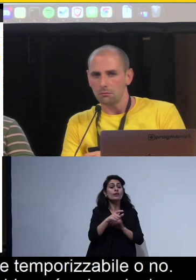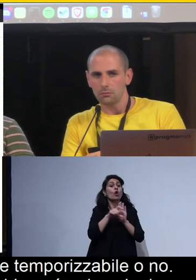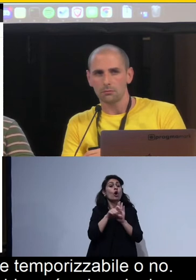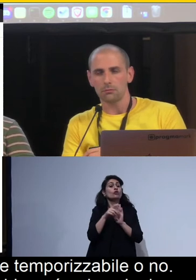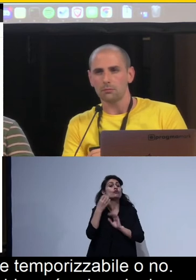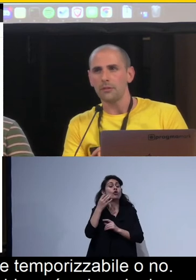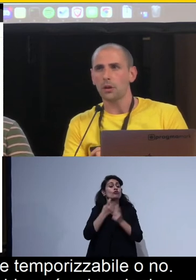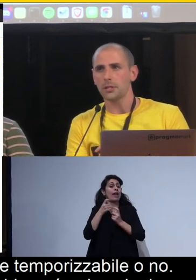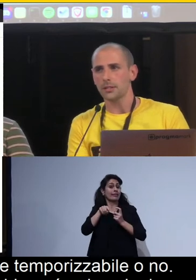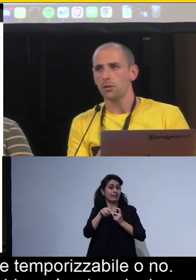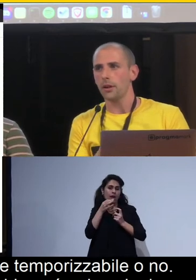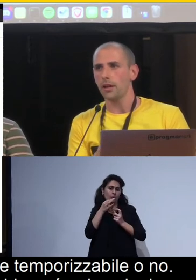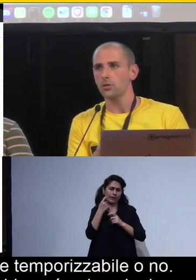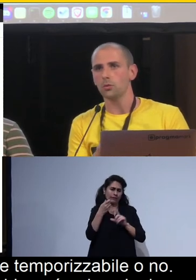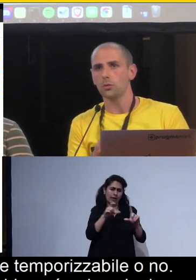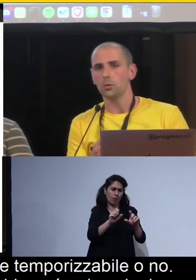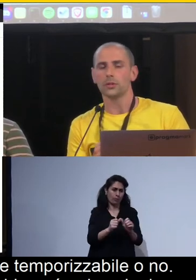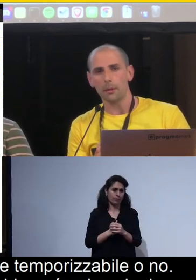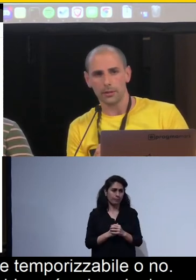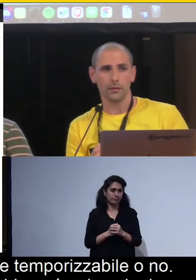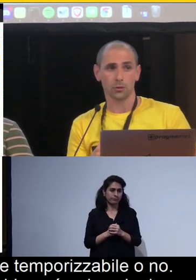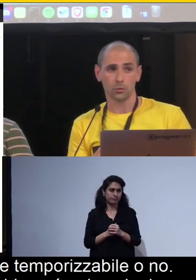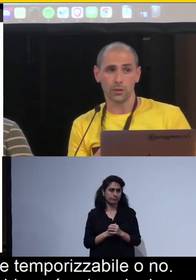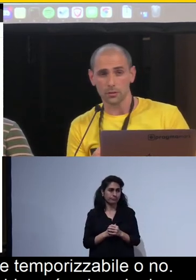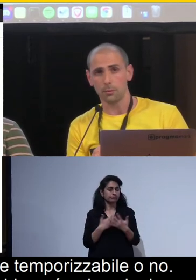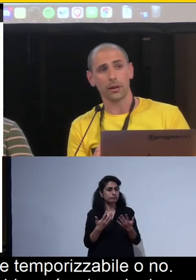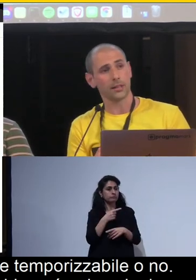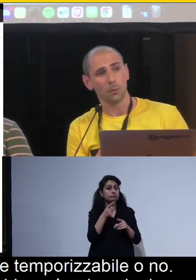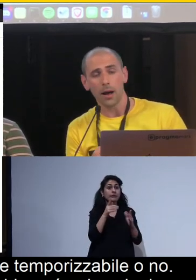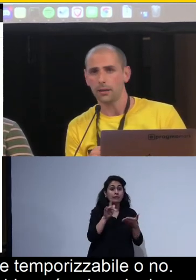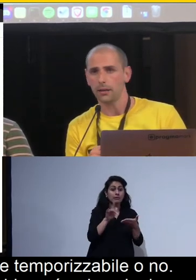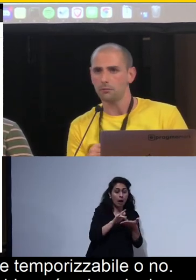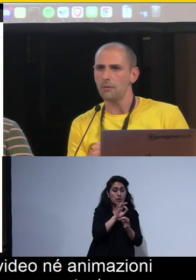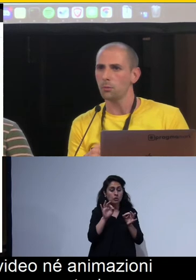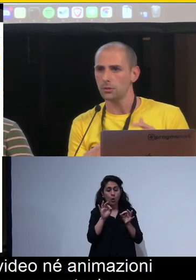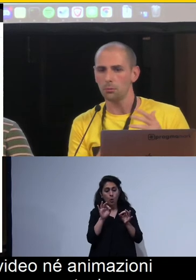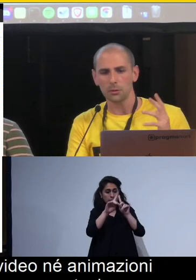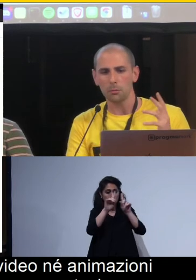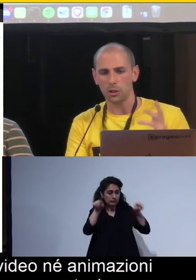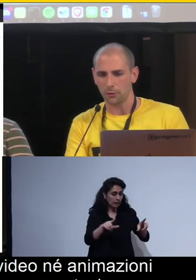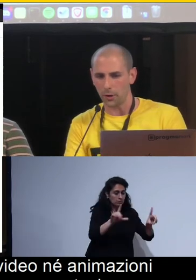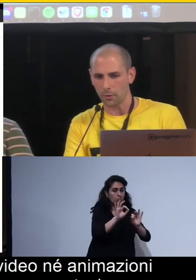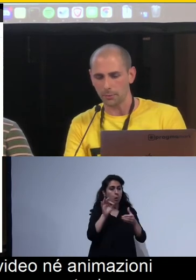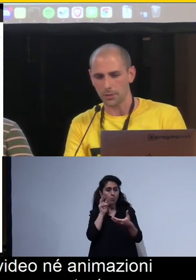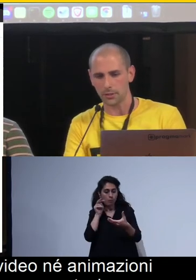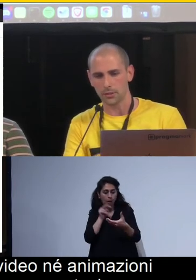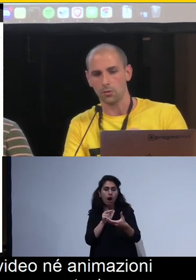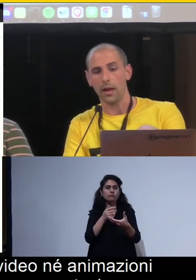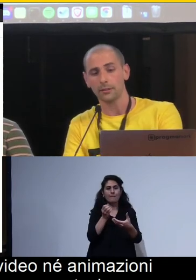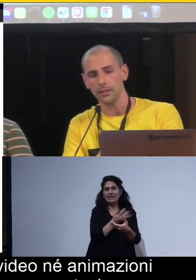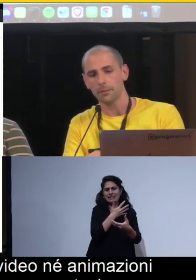Adattabile. Avete una presentazione su tablet, l'avete su desktop, la guardate da mobile, avete molti modi per fruire questa